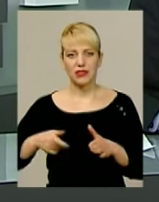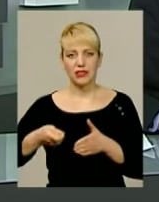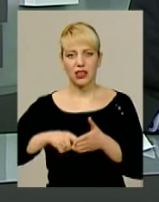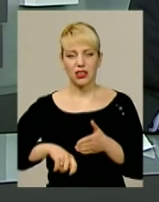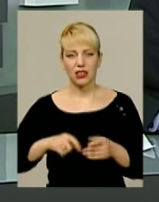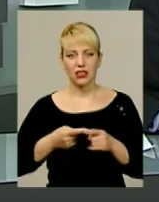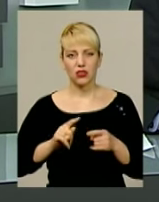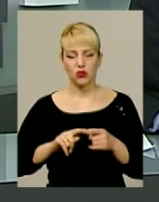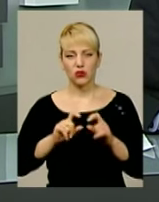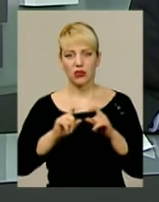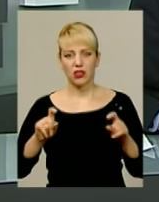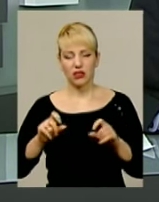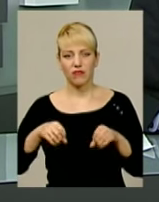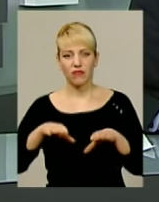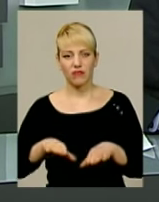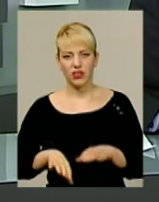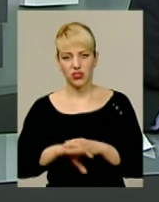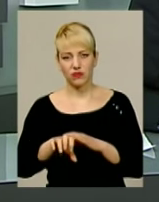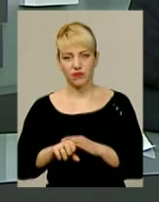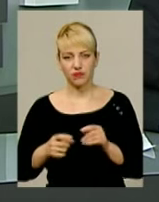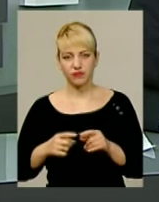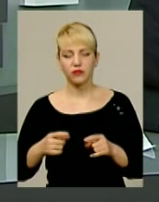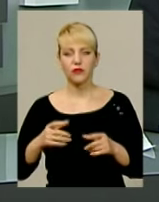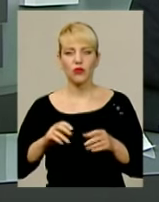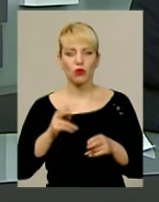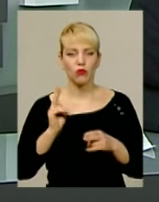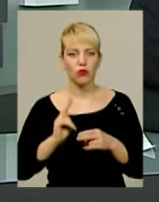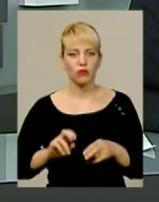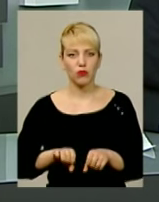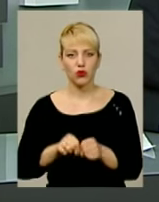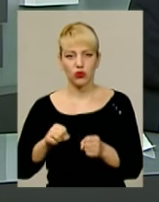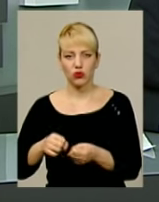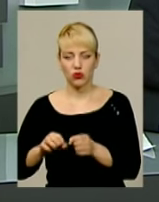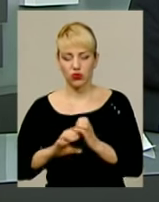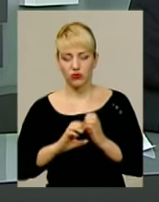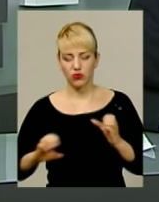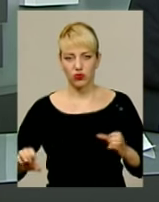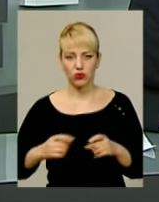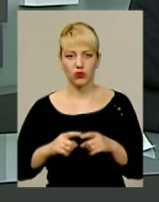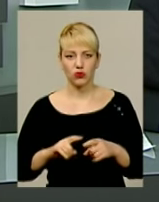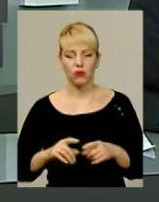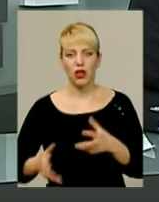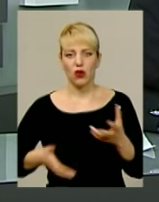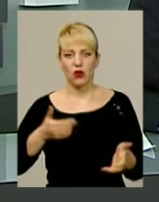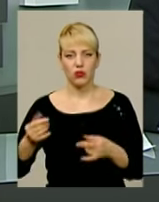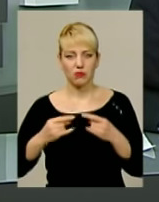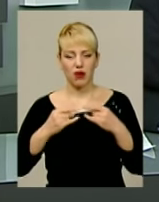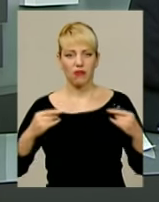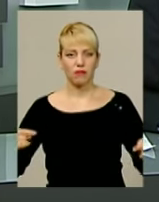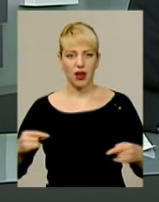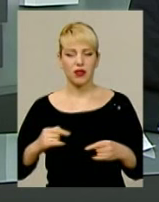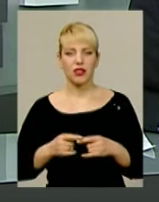забрати із собою шкільний інвентар. Пошкодив труби водогону, розібрав парте, порізав віконну решітку. Втім,